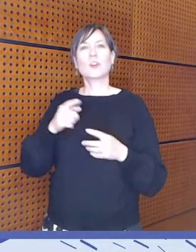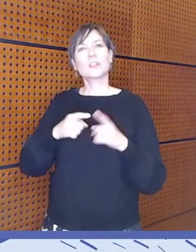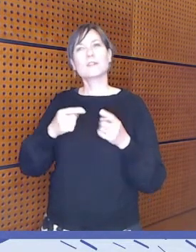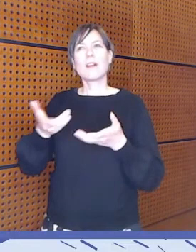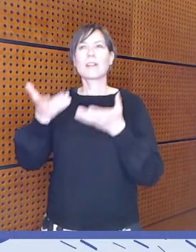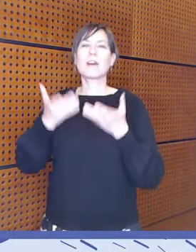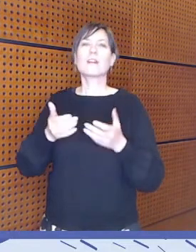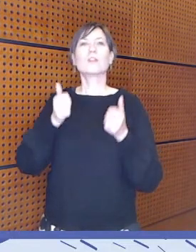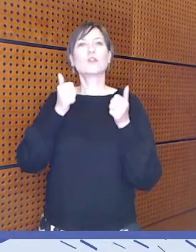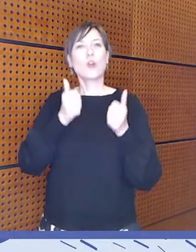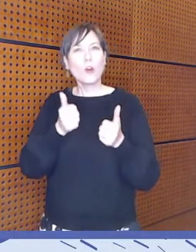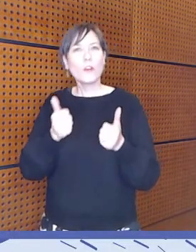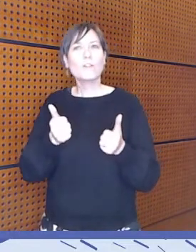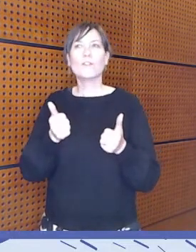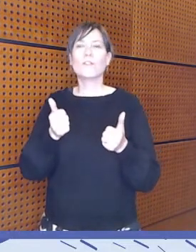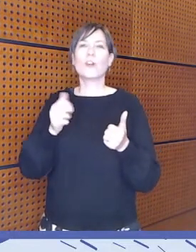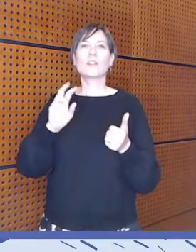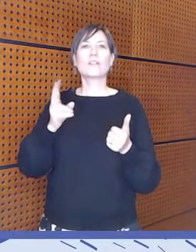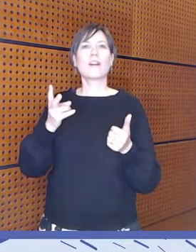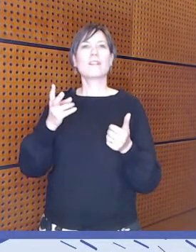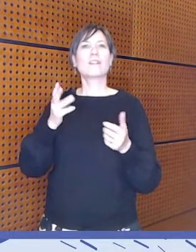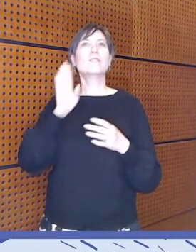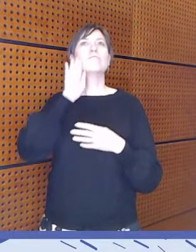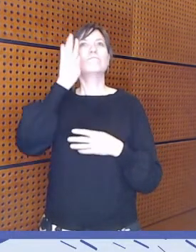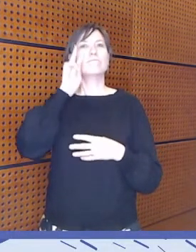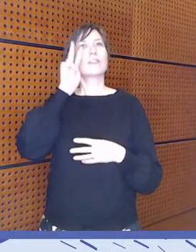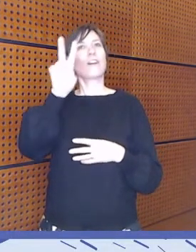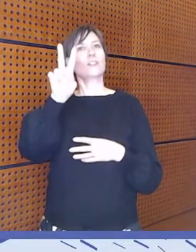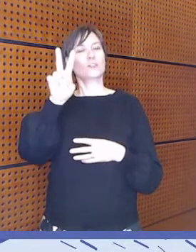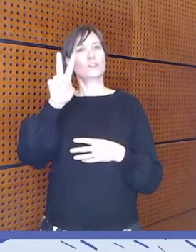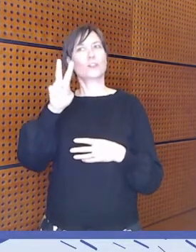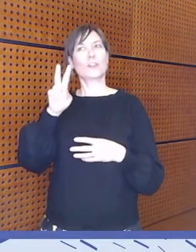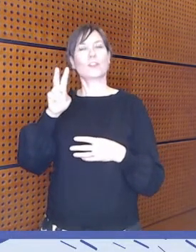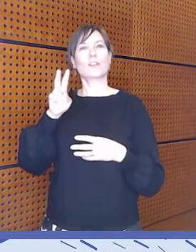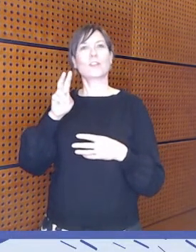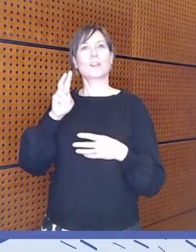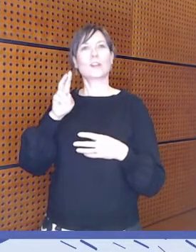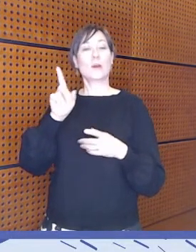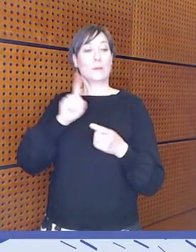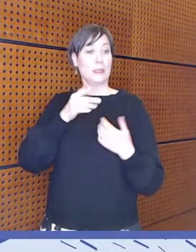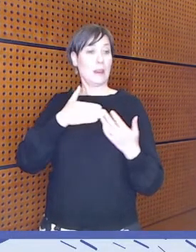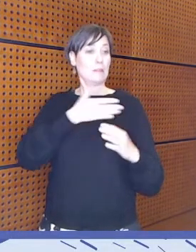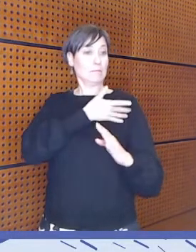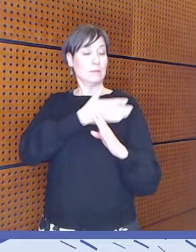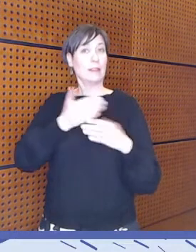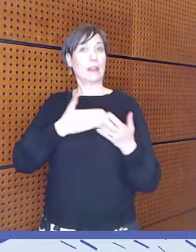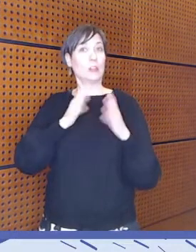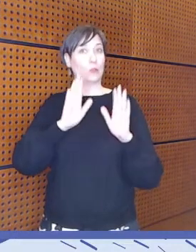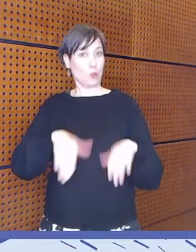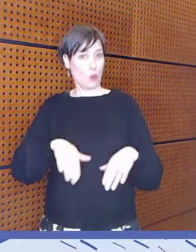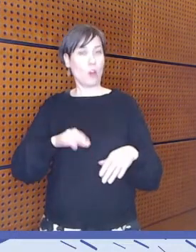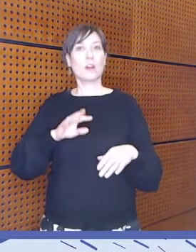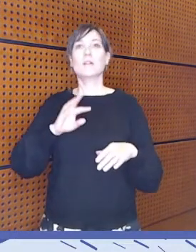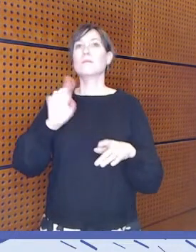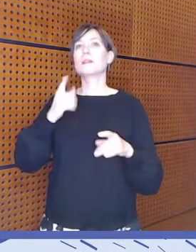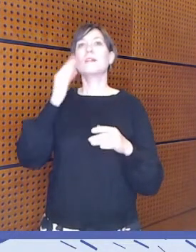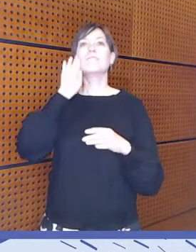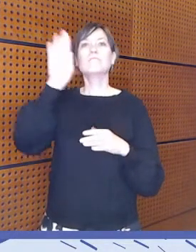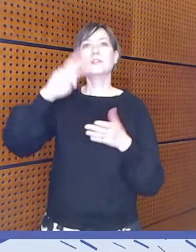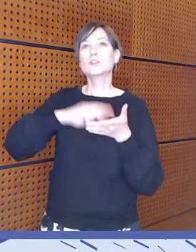katsotaan sitten eteenpäin siihen, mitä on jo tehty tai mitä on suunnitelmissa.